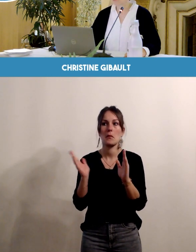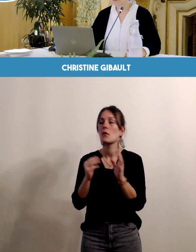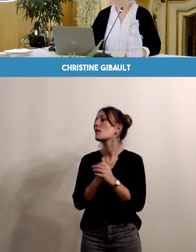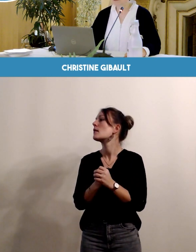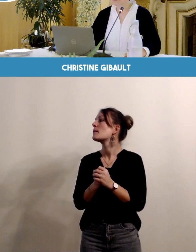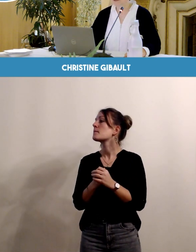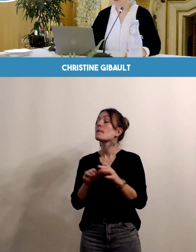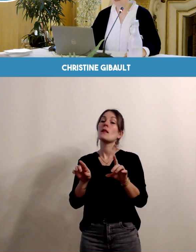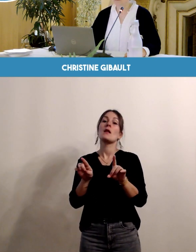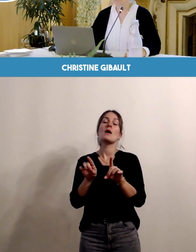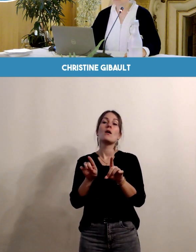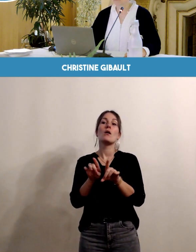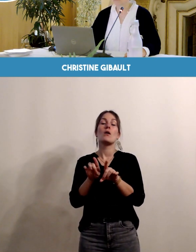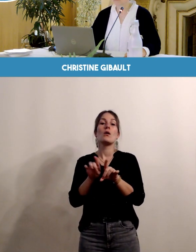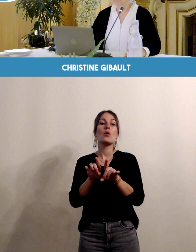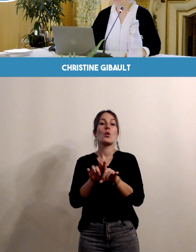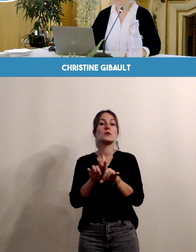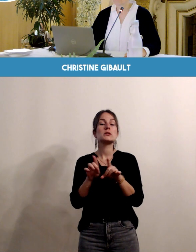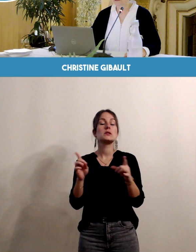C'est aussi préparer,